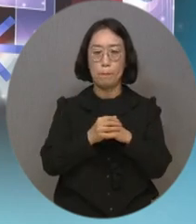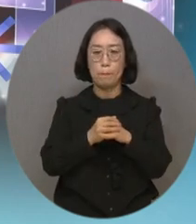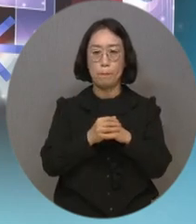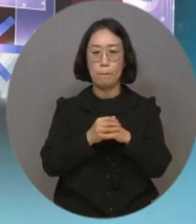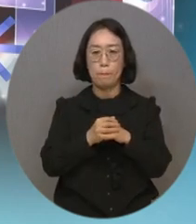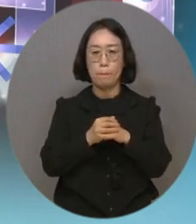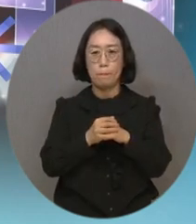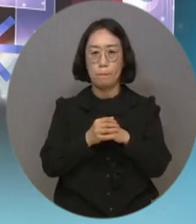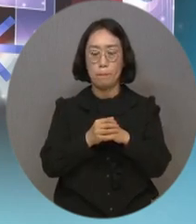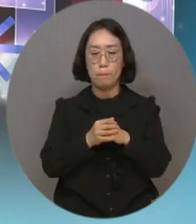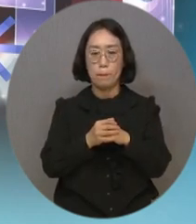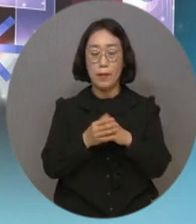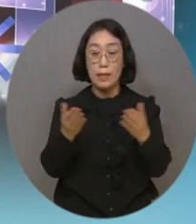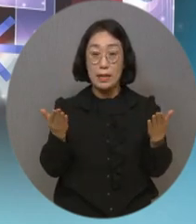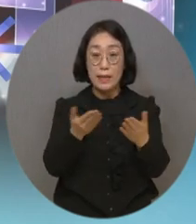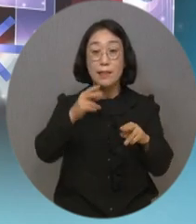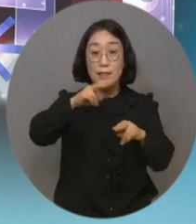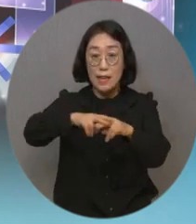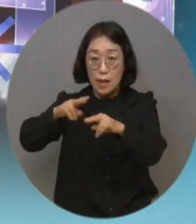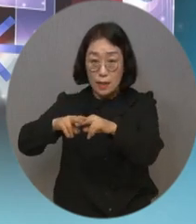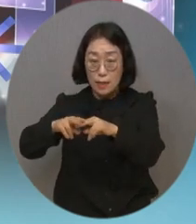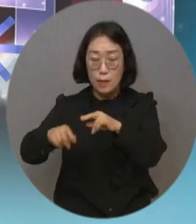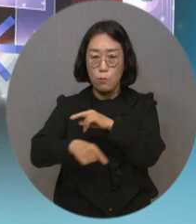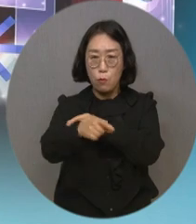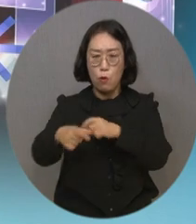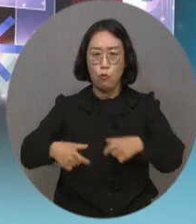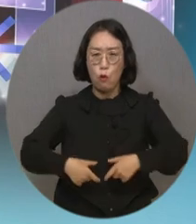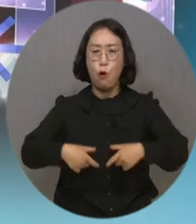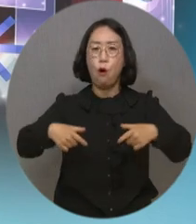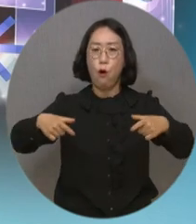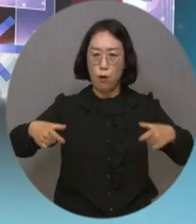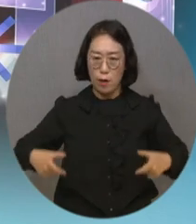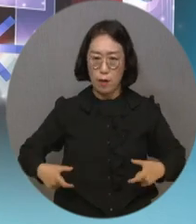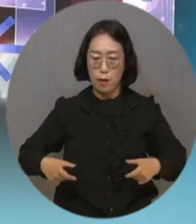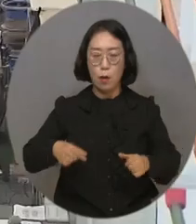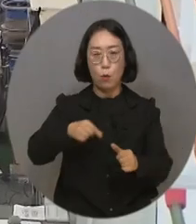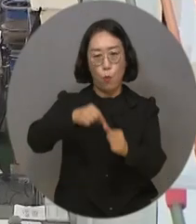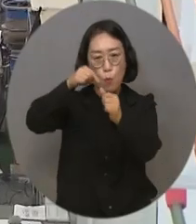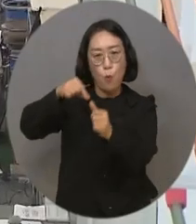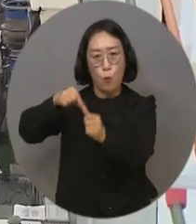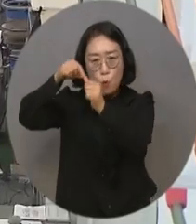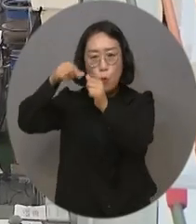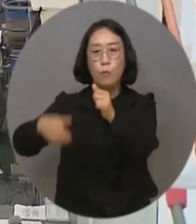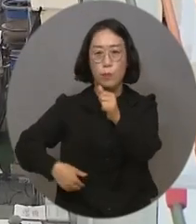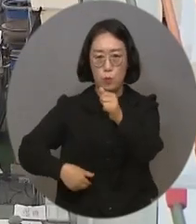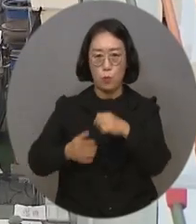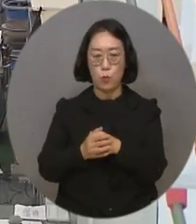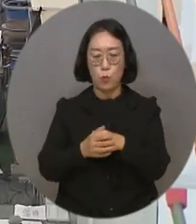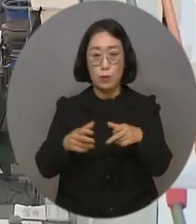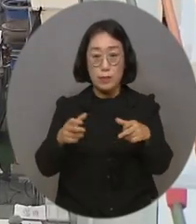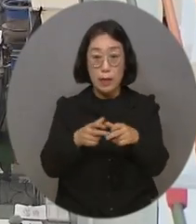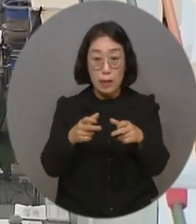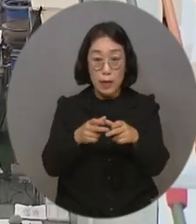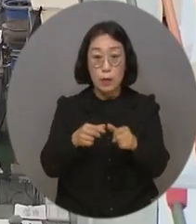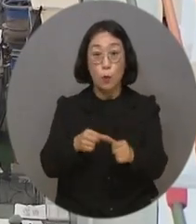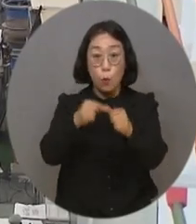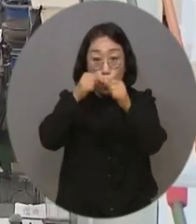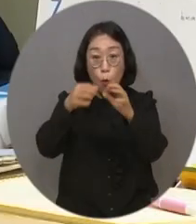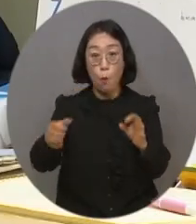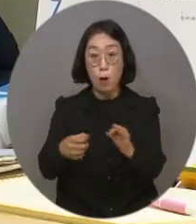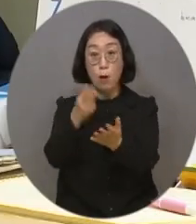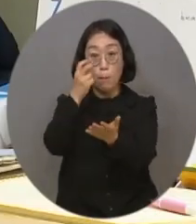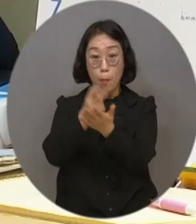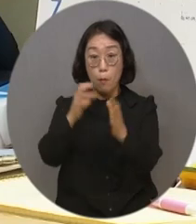들었던 것처럼 고용시장에 적극적인 장애인 고용이 필요합니다. 장애인 고용촉진 및 직업재활법에서는